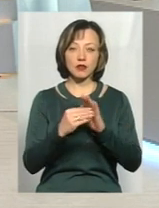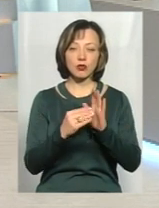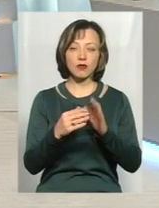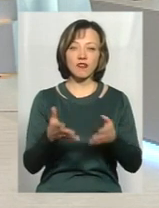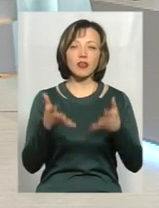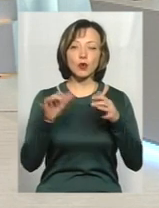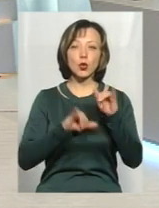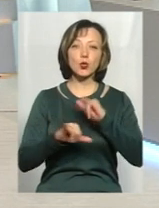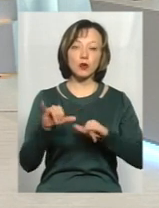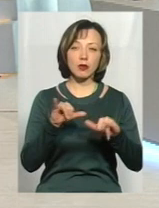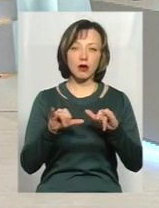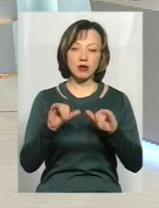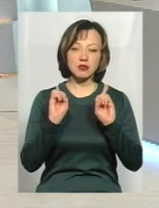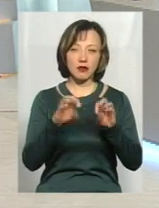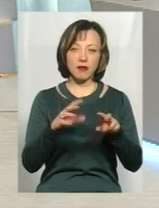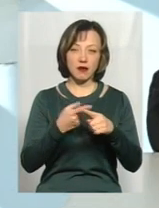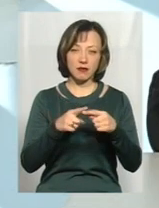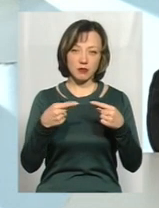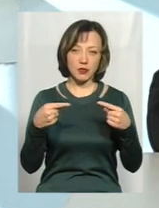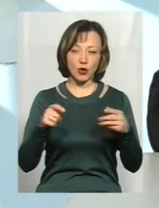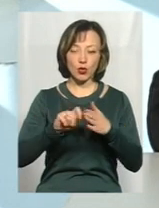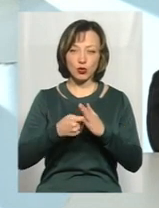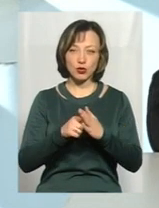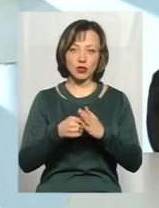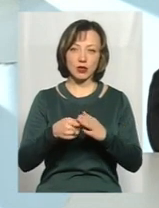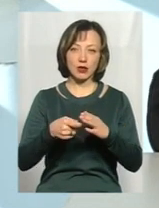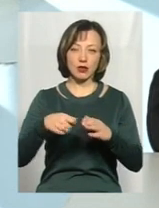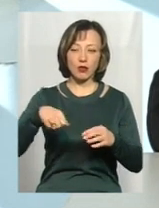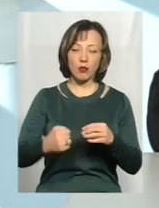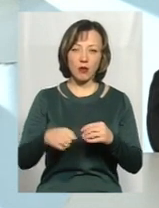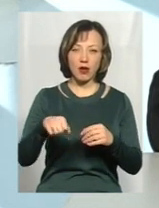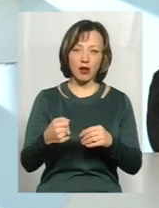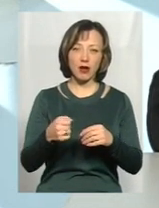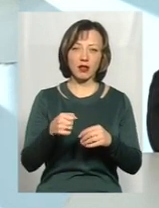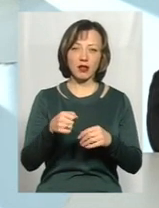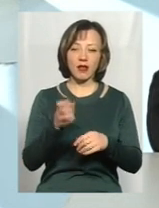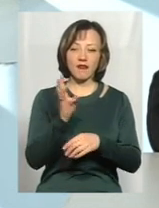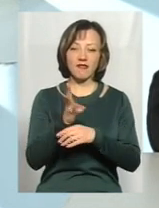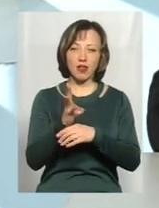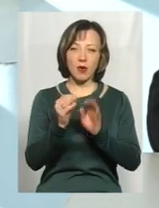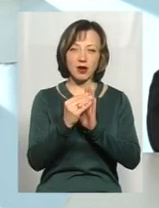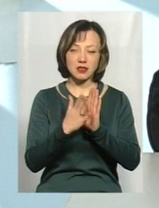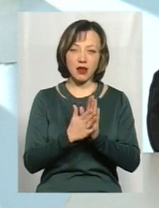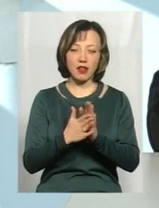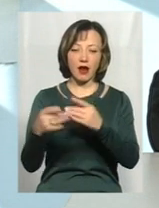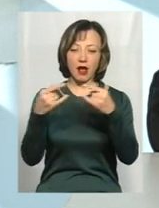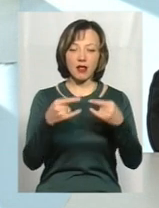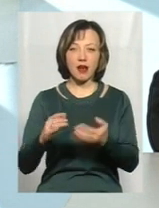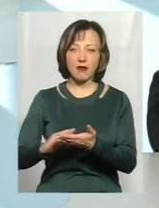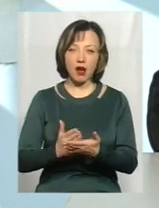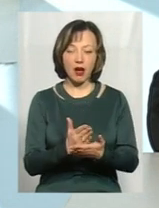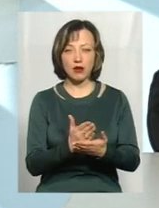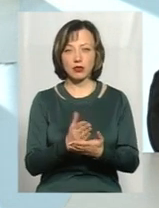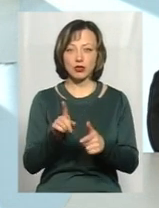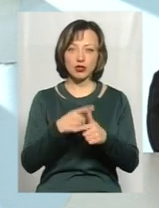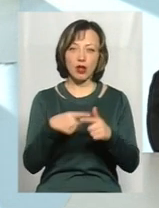злочинець здавав, там, ключі, домкрати, відеореєстратори, навігатори, чи